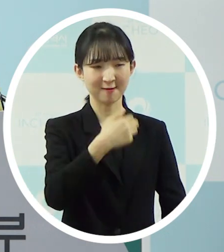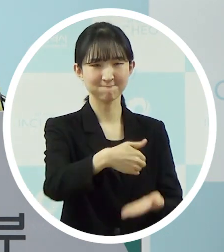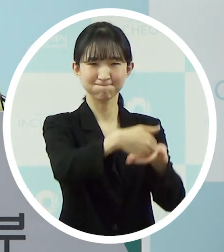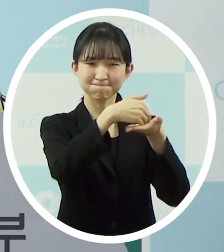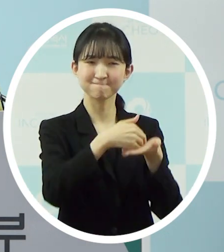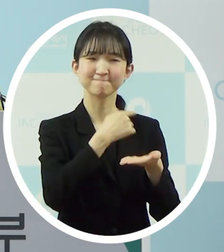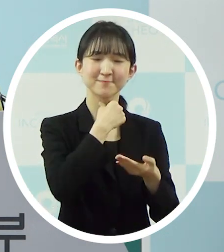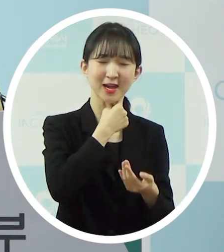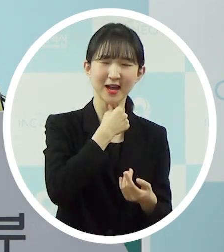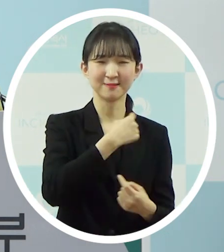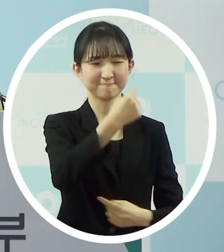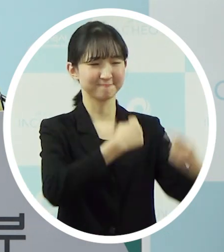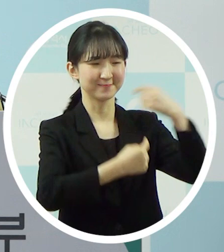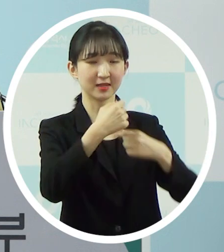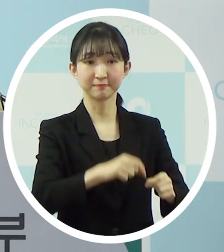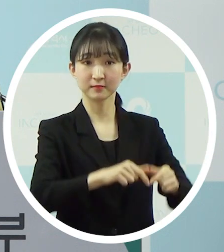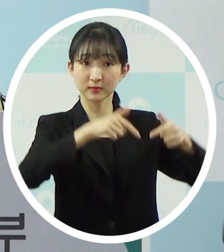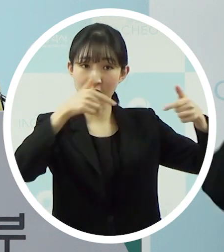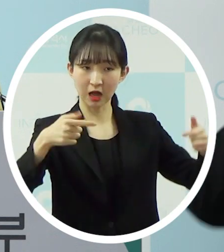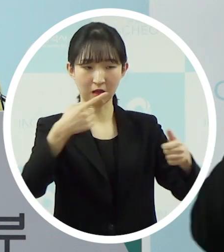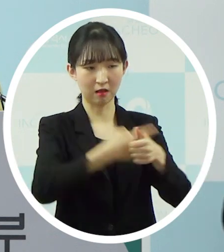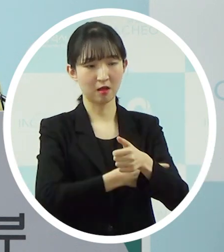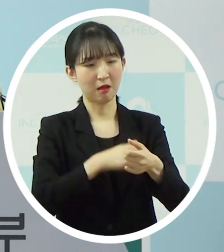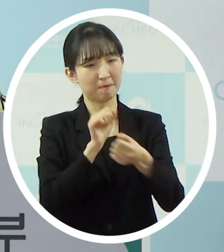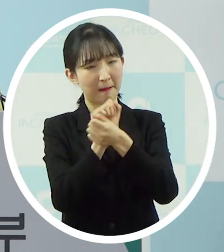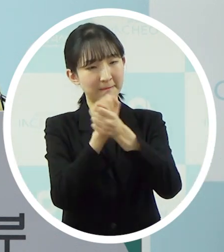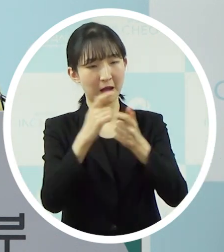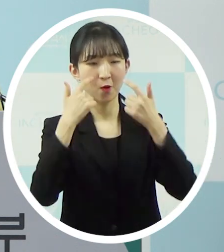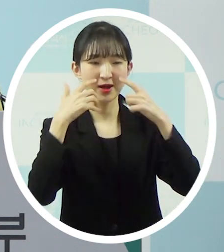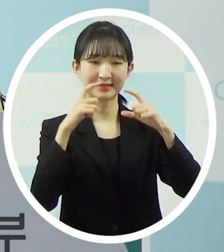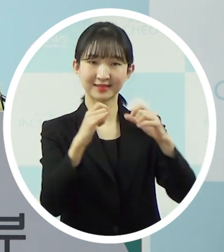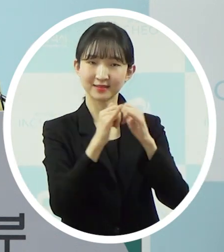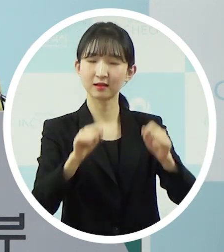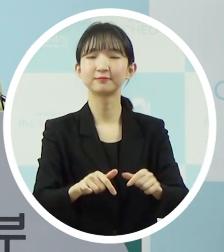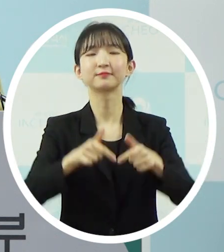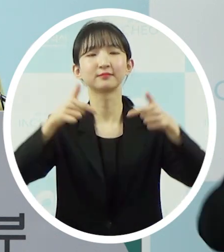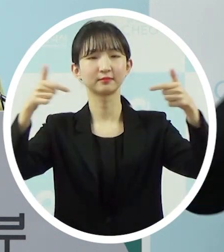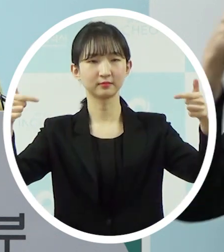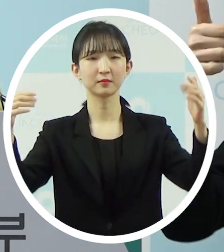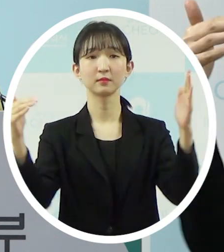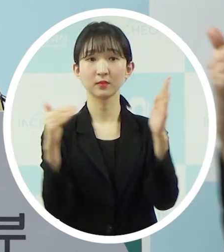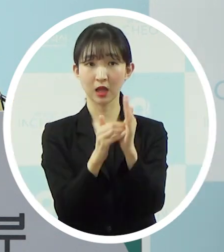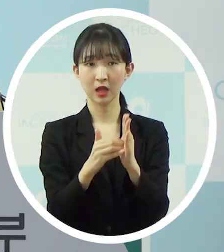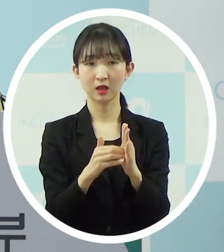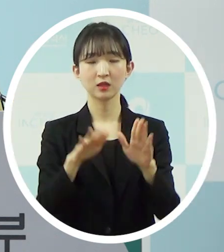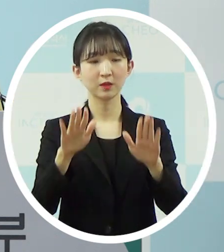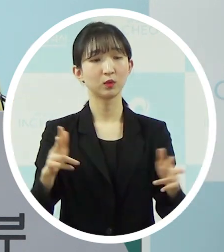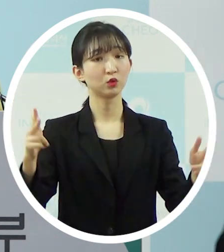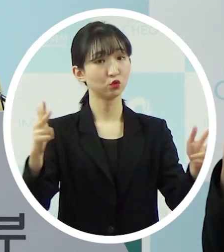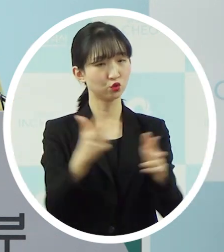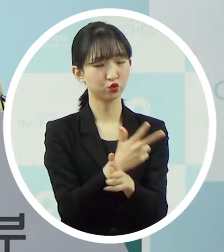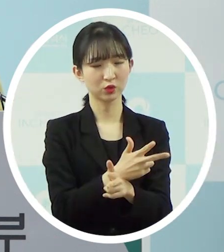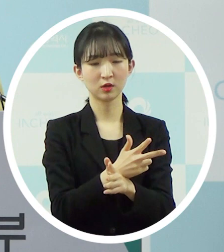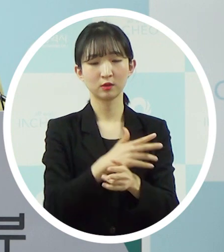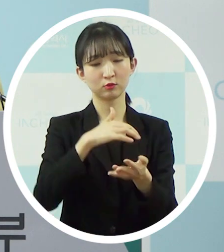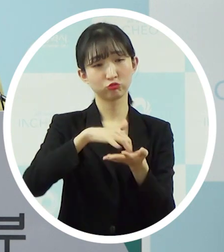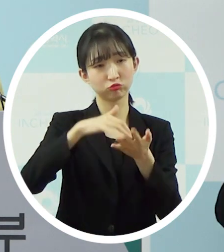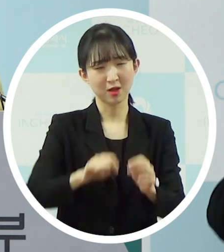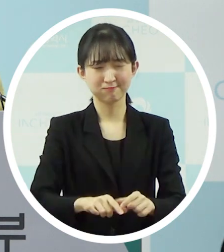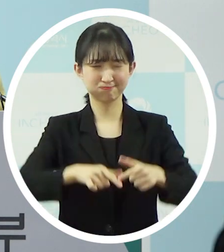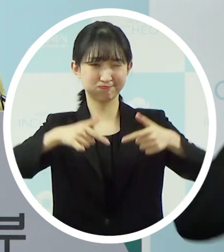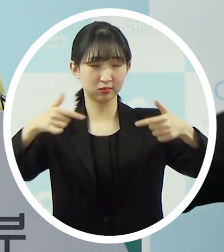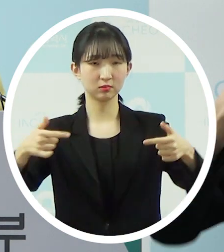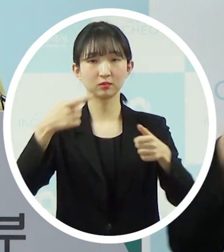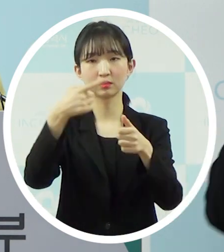증가했고 그에 따라 확진자 수도 증가하였습니다. 이번 주에 확진자가 대폭 증가함에 따라